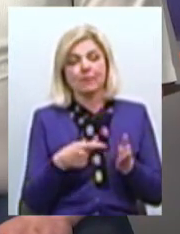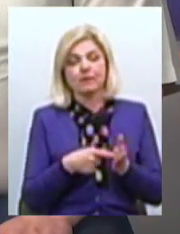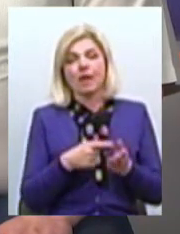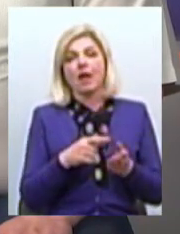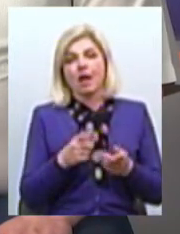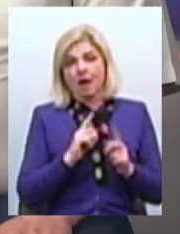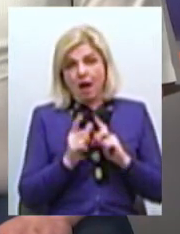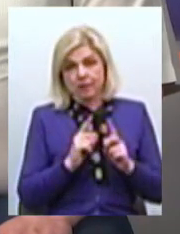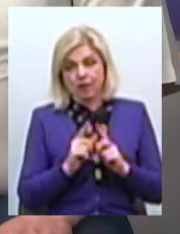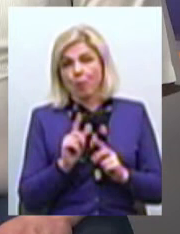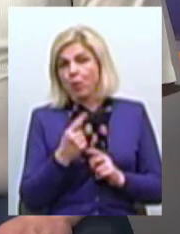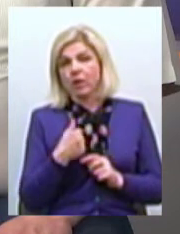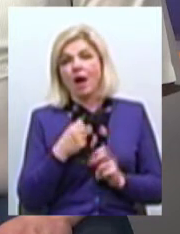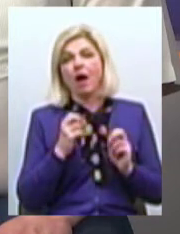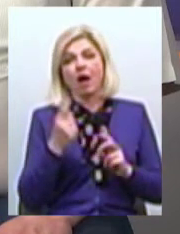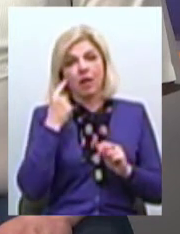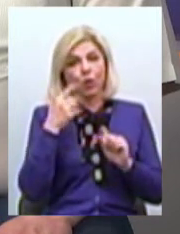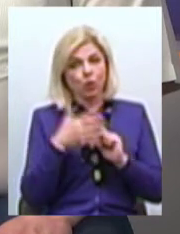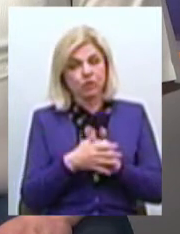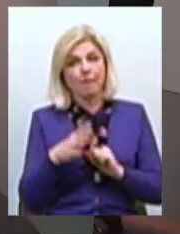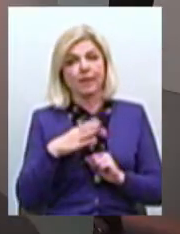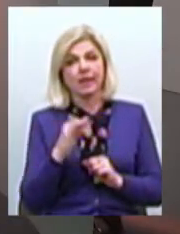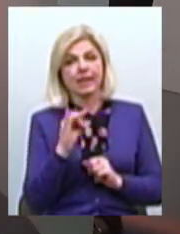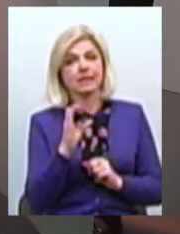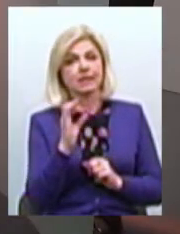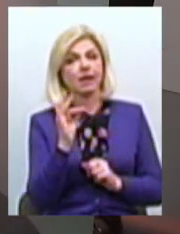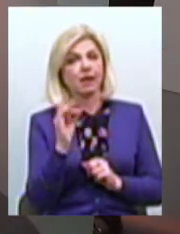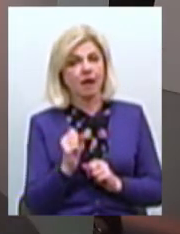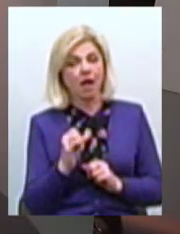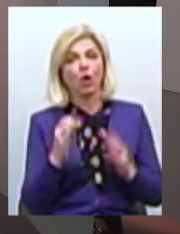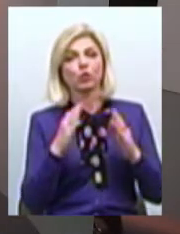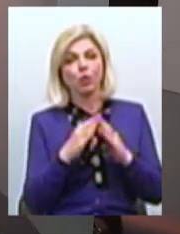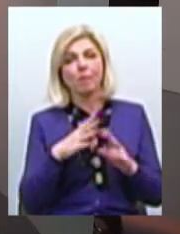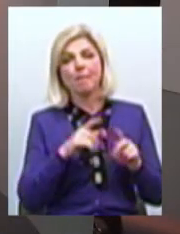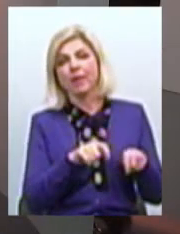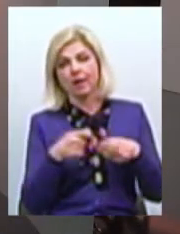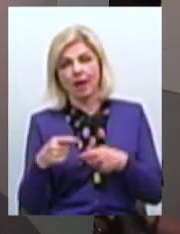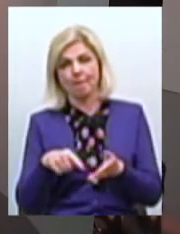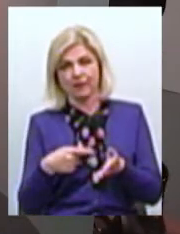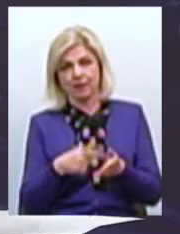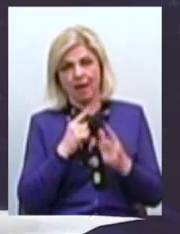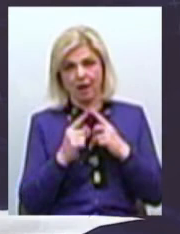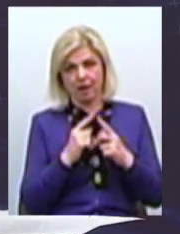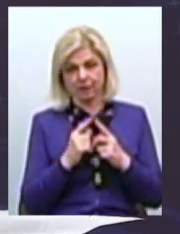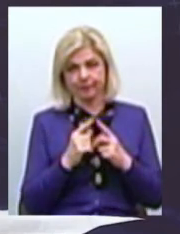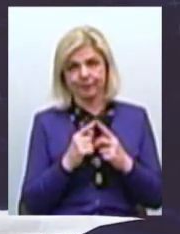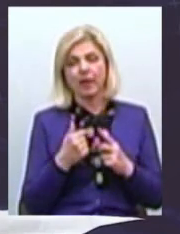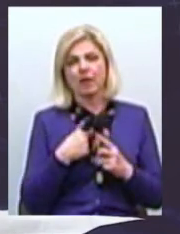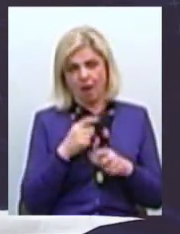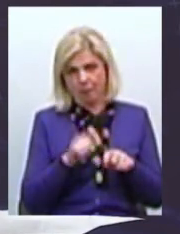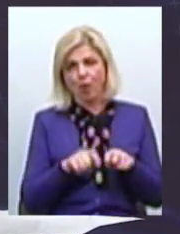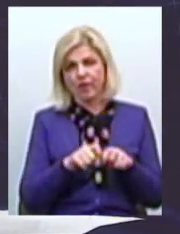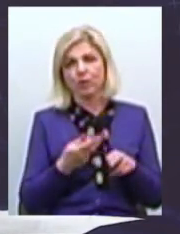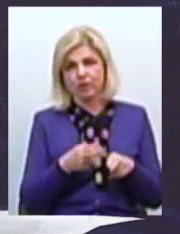Тому що, наскільки я розумію, що була іскра і доф був переданий міській раді Я ще підвірю ці